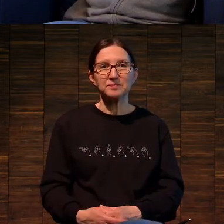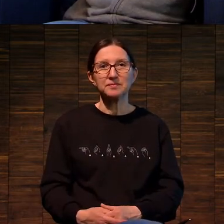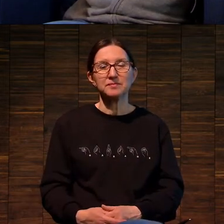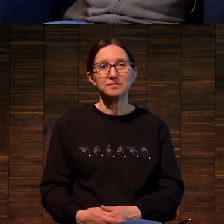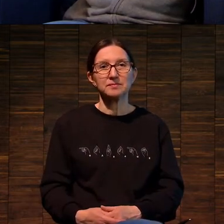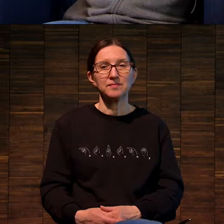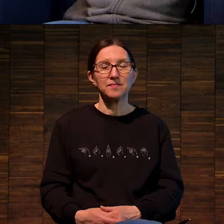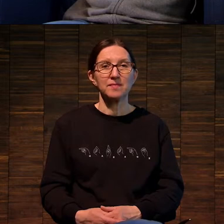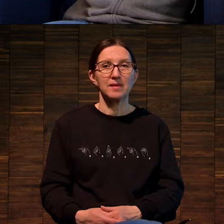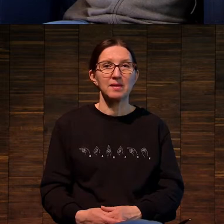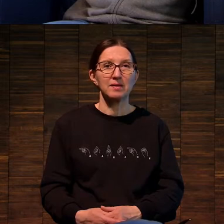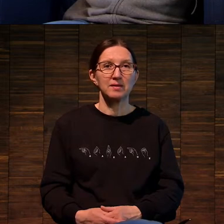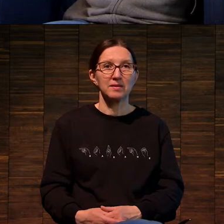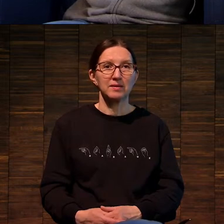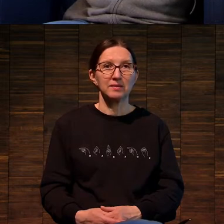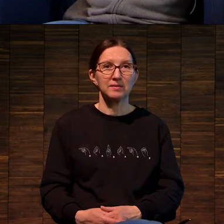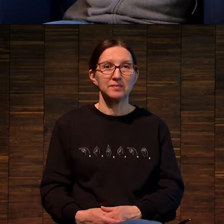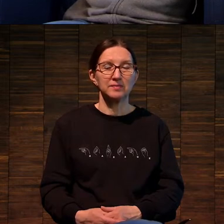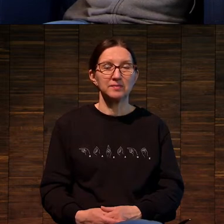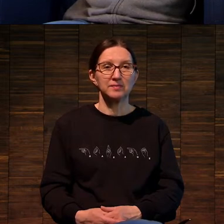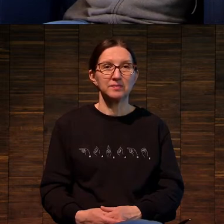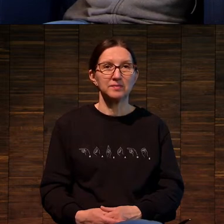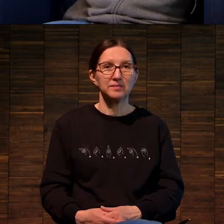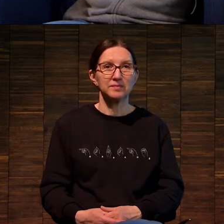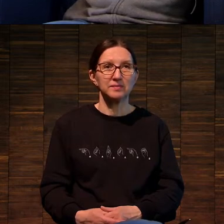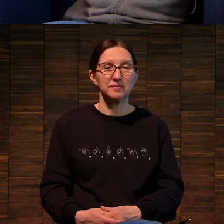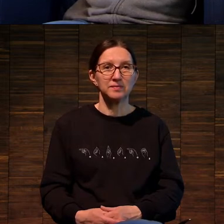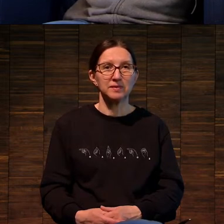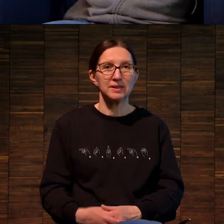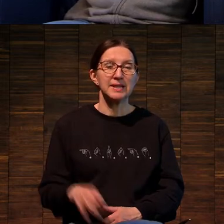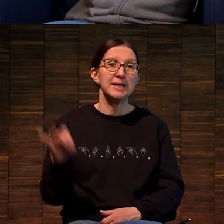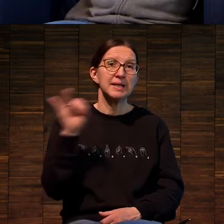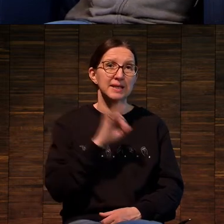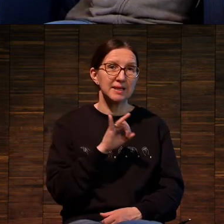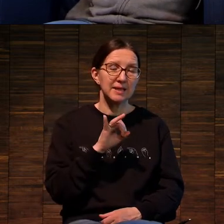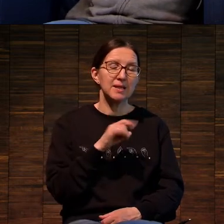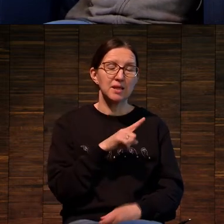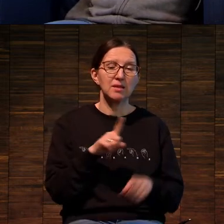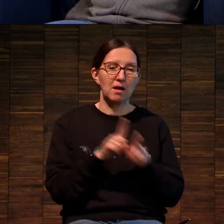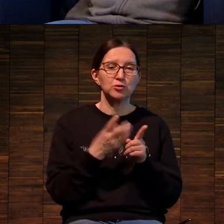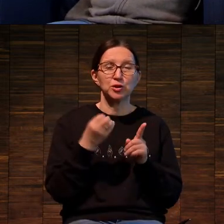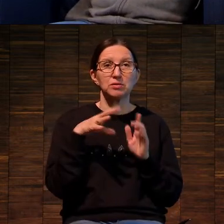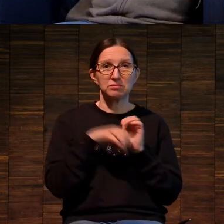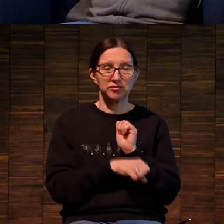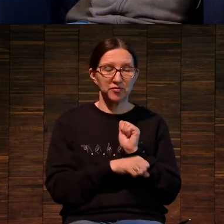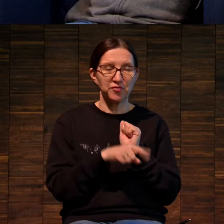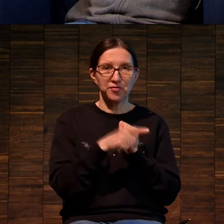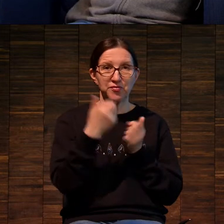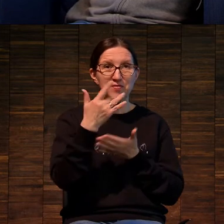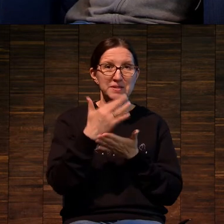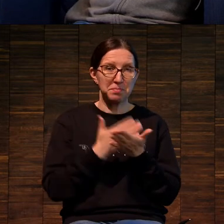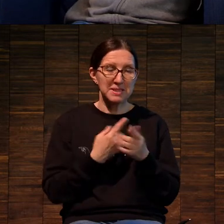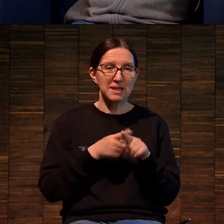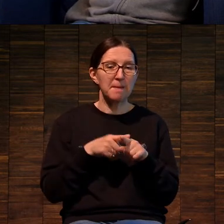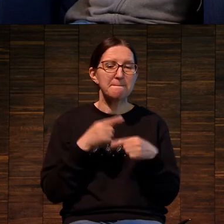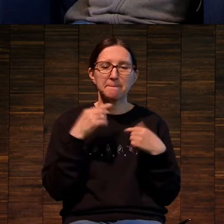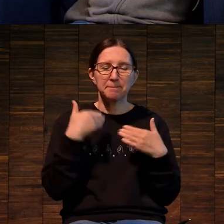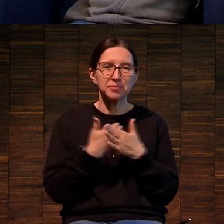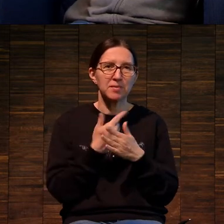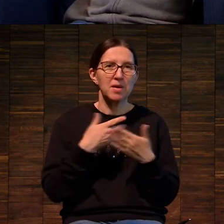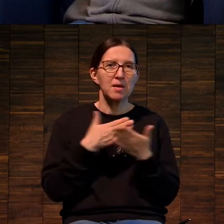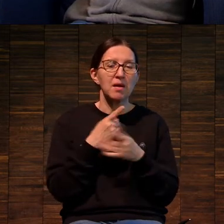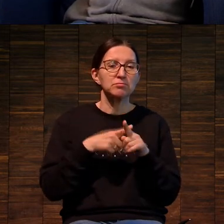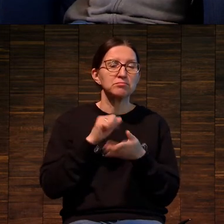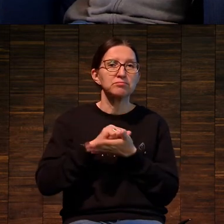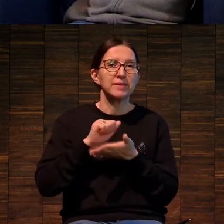И последнее по списку, но не по значимости, метод печати — это